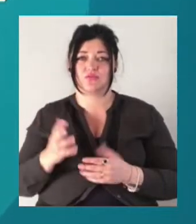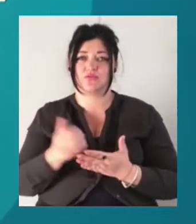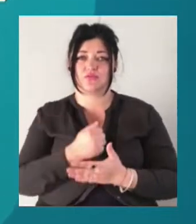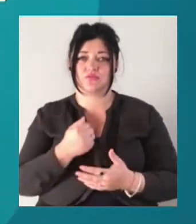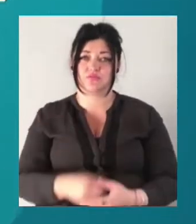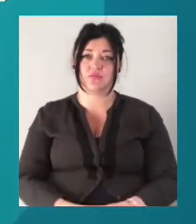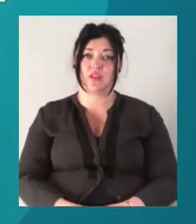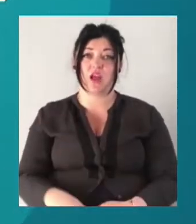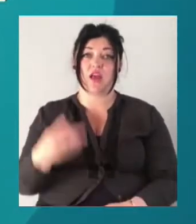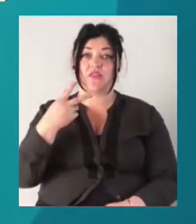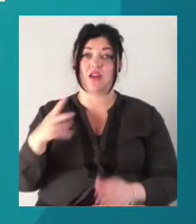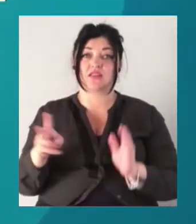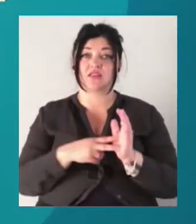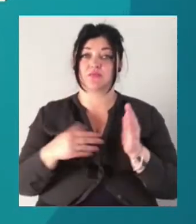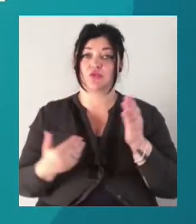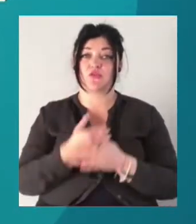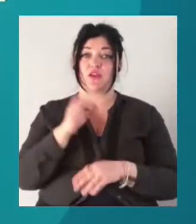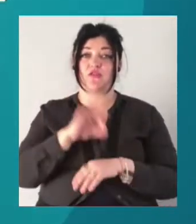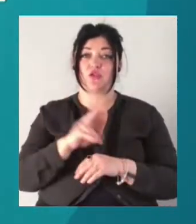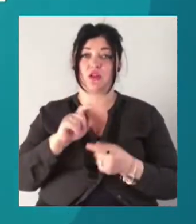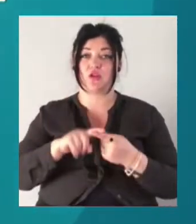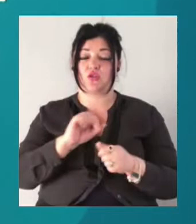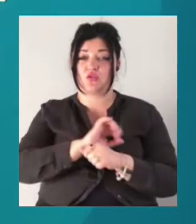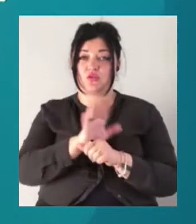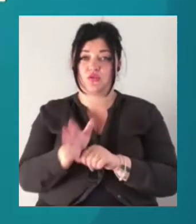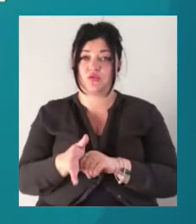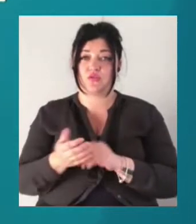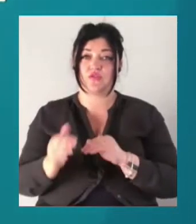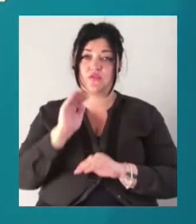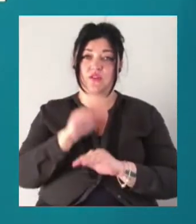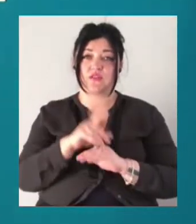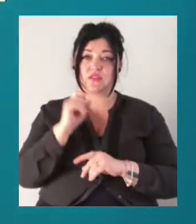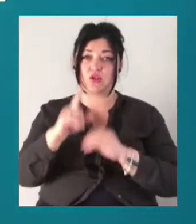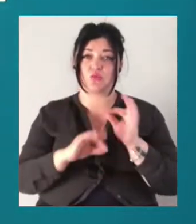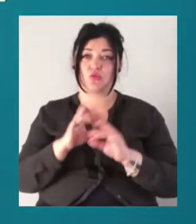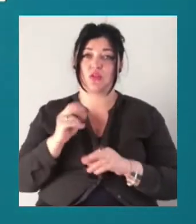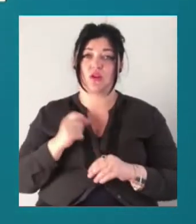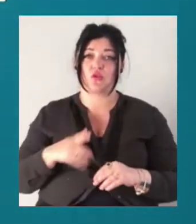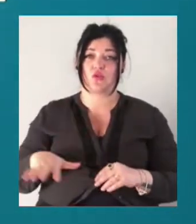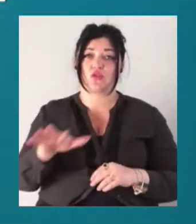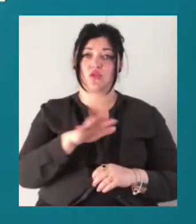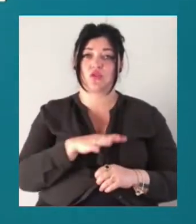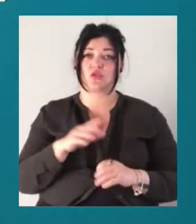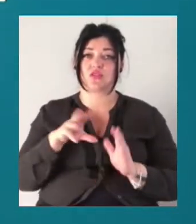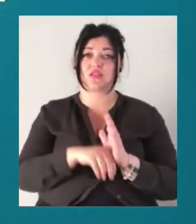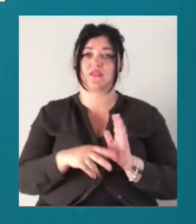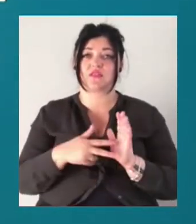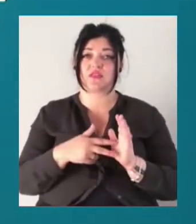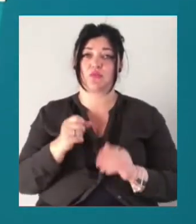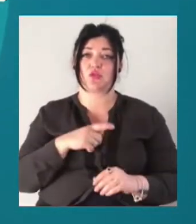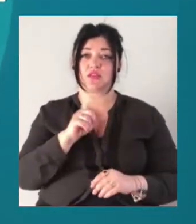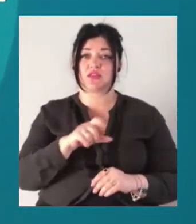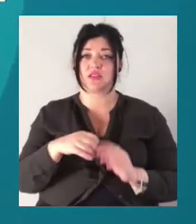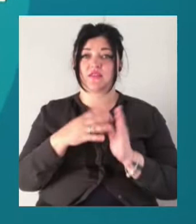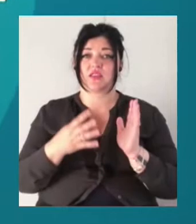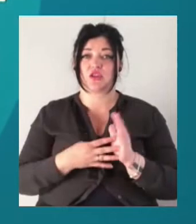27 нових хворих на коронавірус COVID-19 виявили за добу на Одещині. З них 8 – одеситів, 19 –